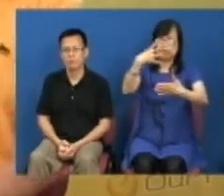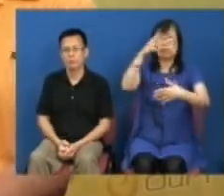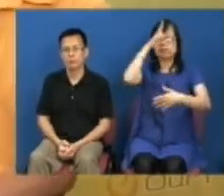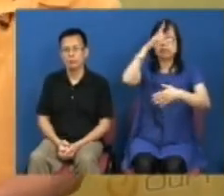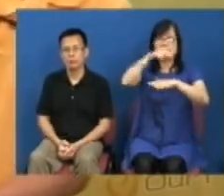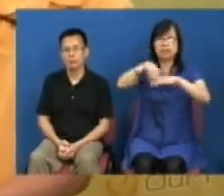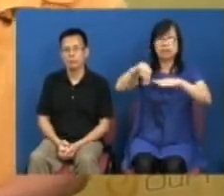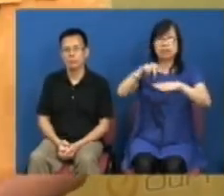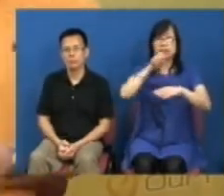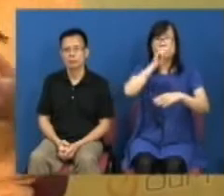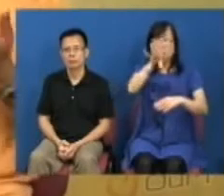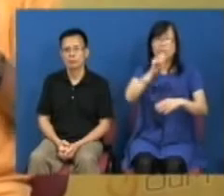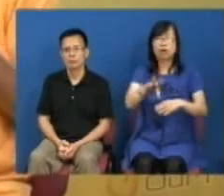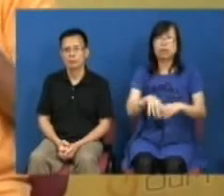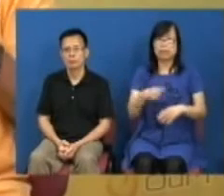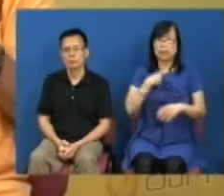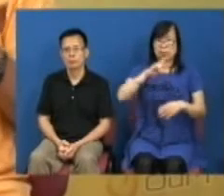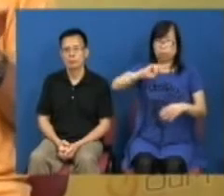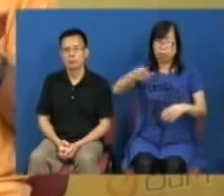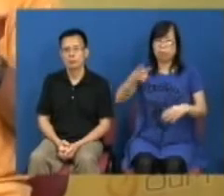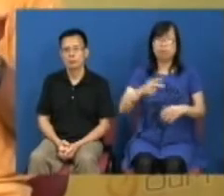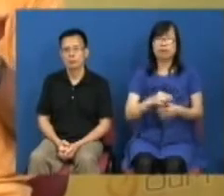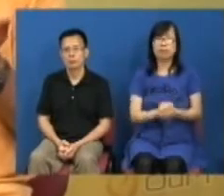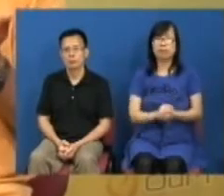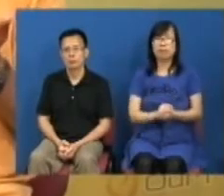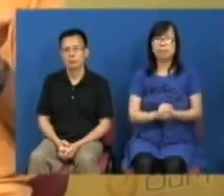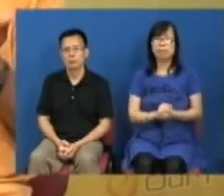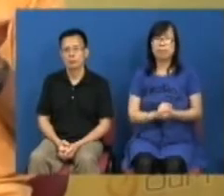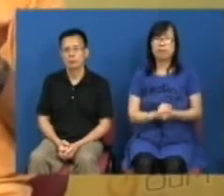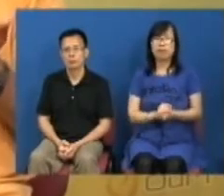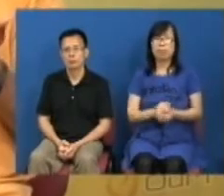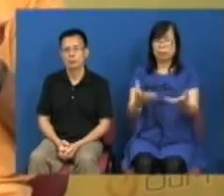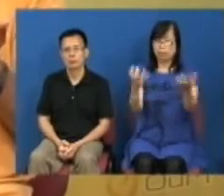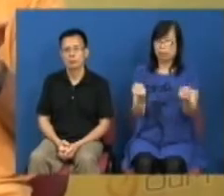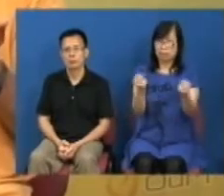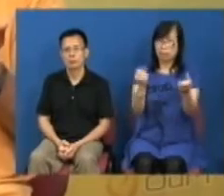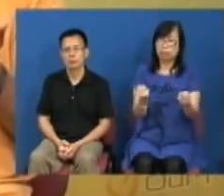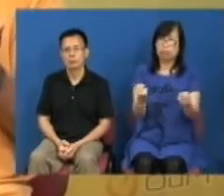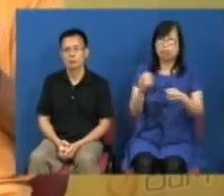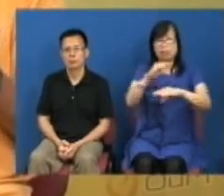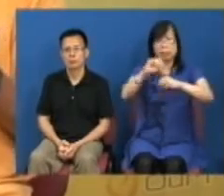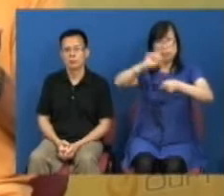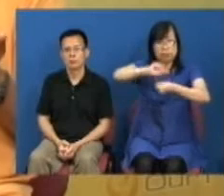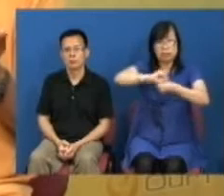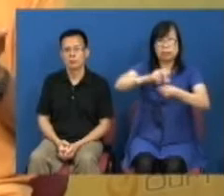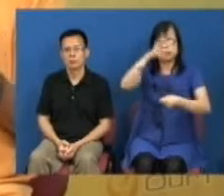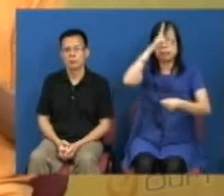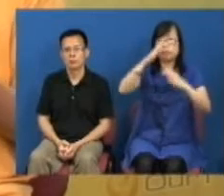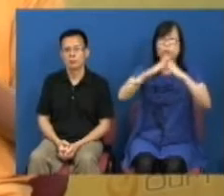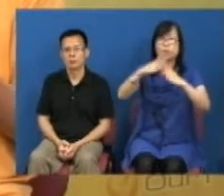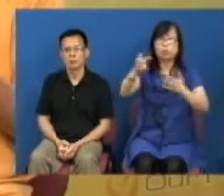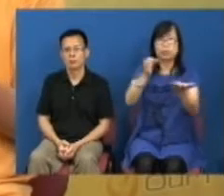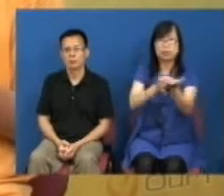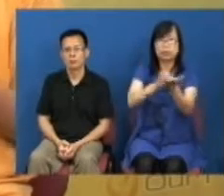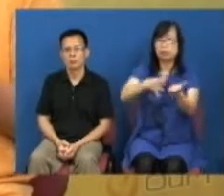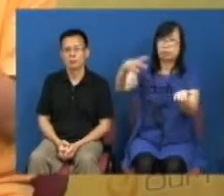枪议你说改革不二岁制又或者是争建公共房屋其实和地产霸